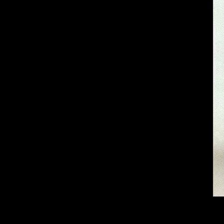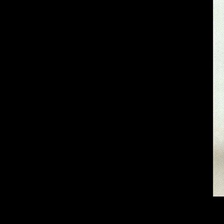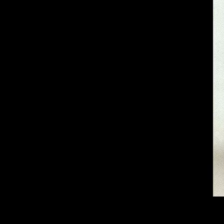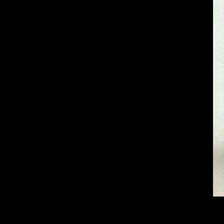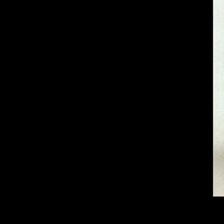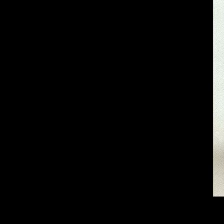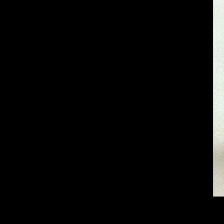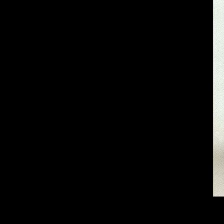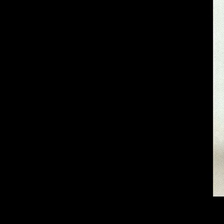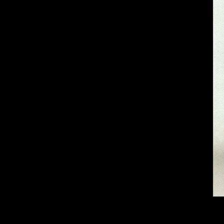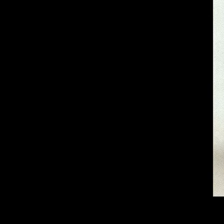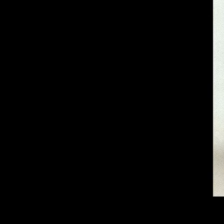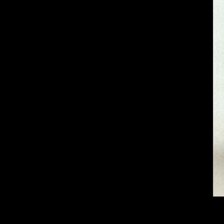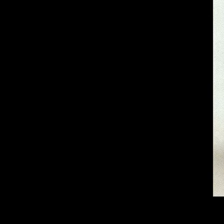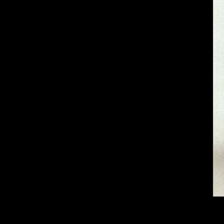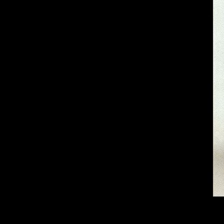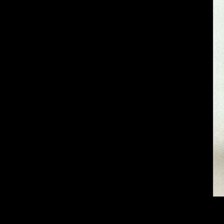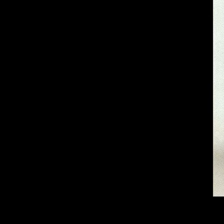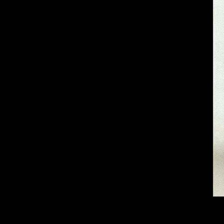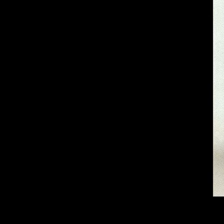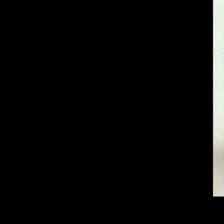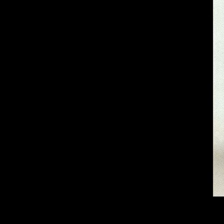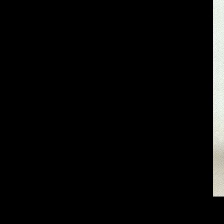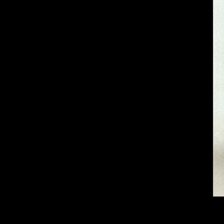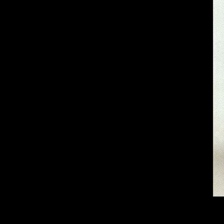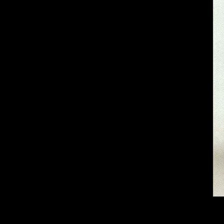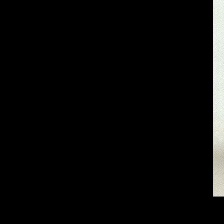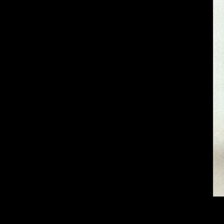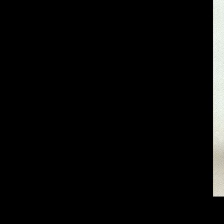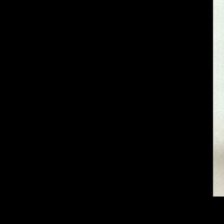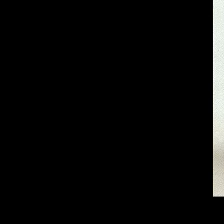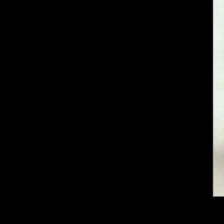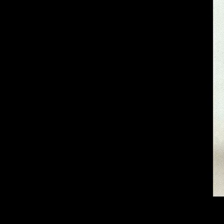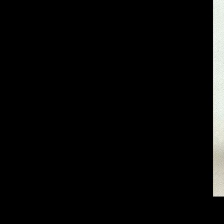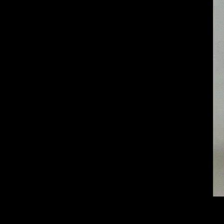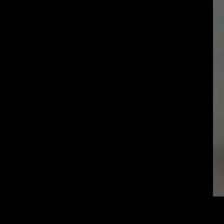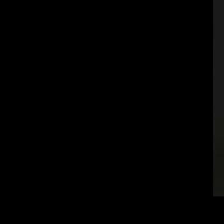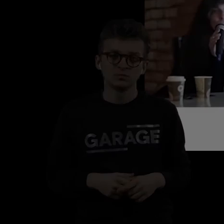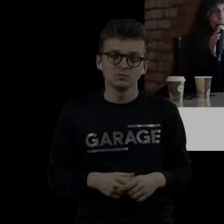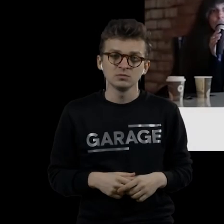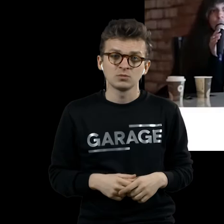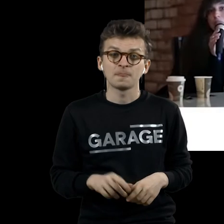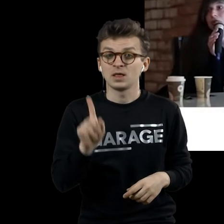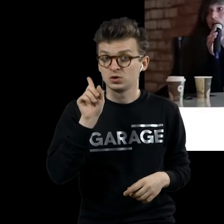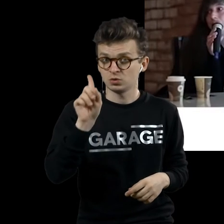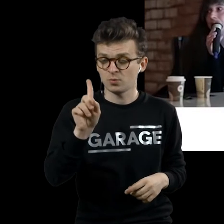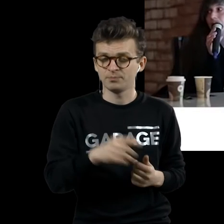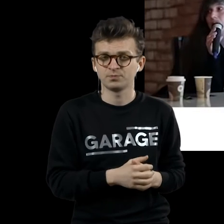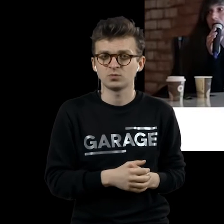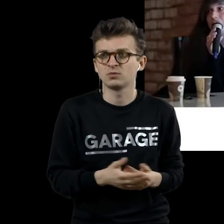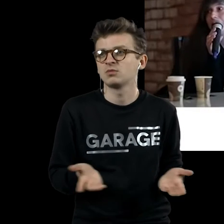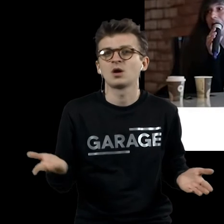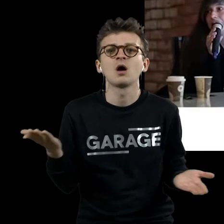табуретку рулевой трубой вниз и колесом вверх. Ну, какой же это,